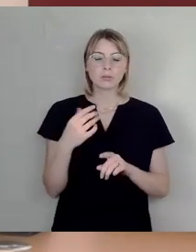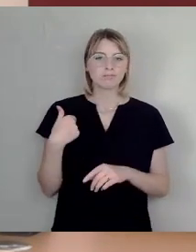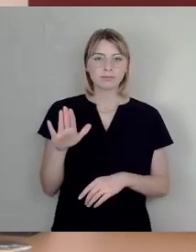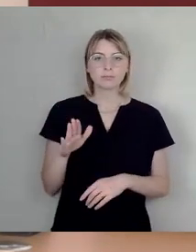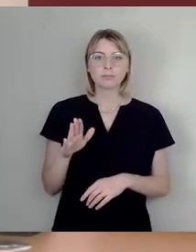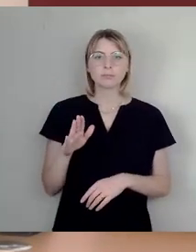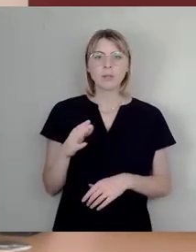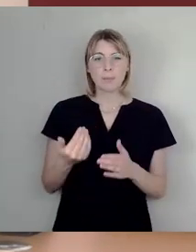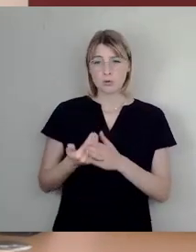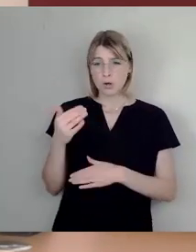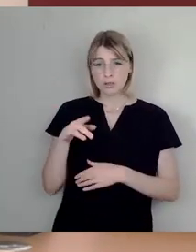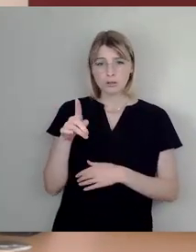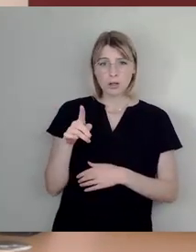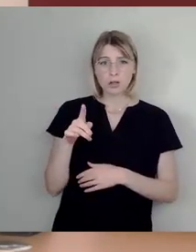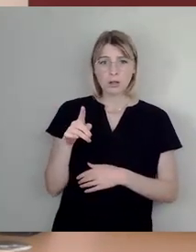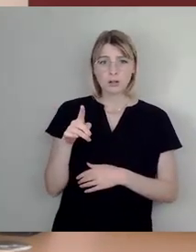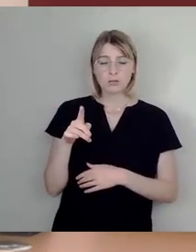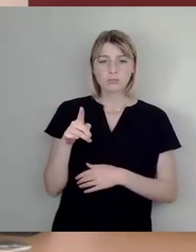Frau Mühler, bitteschön.